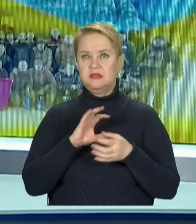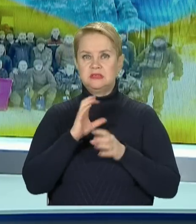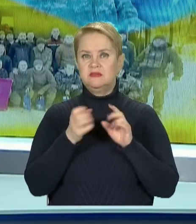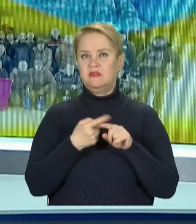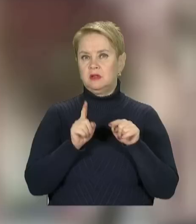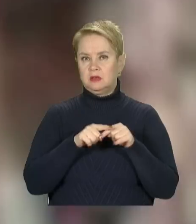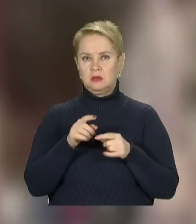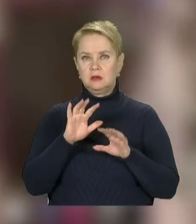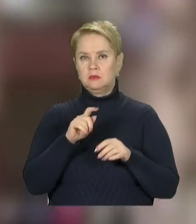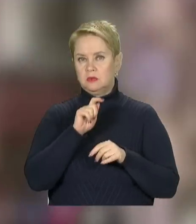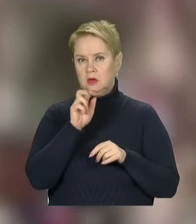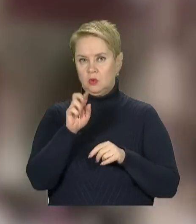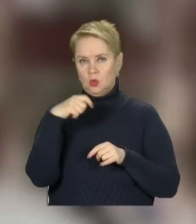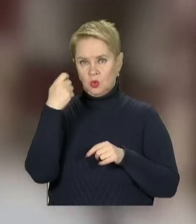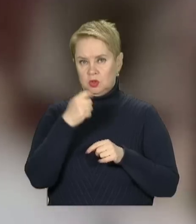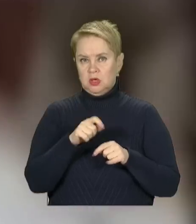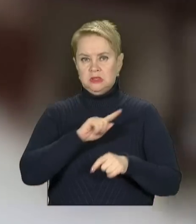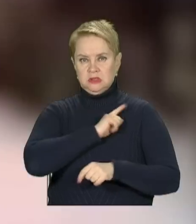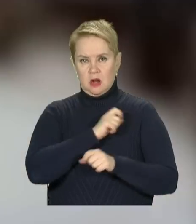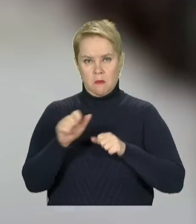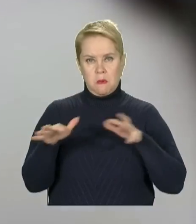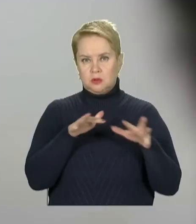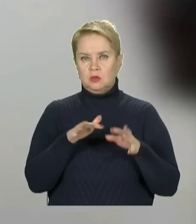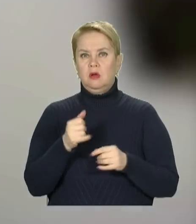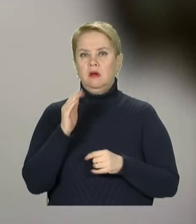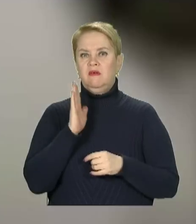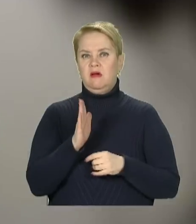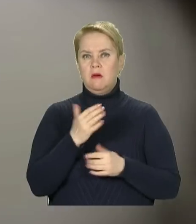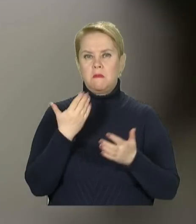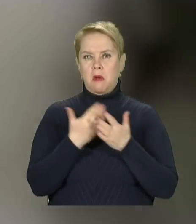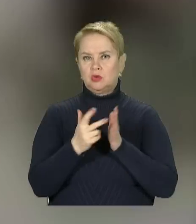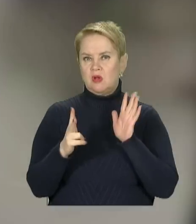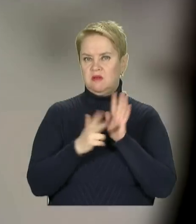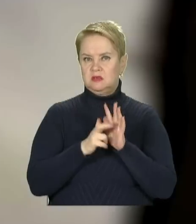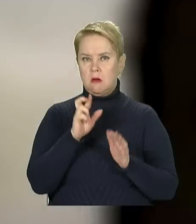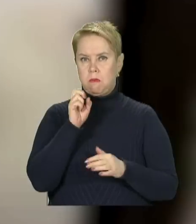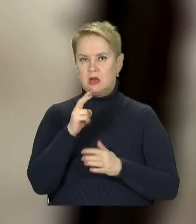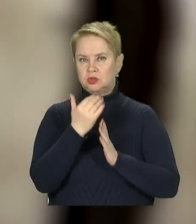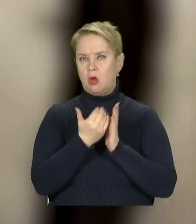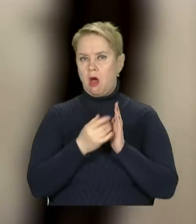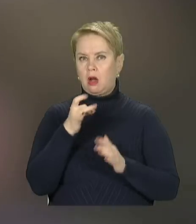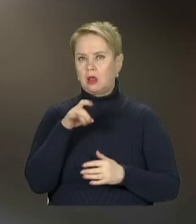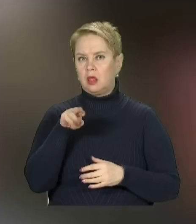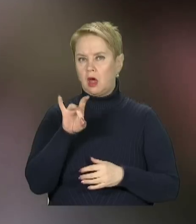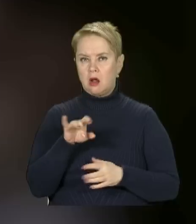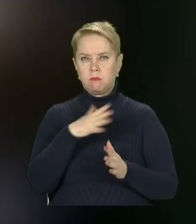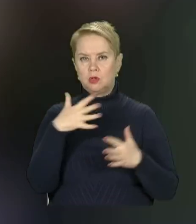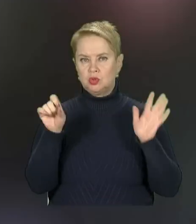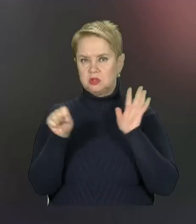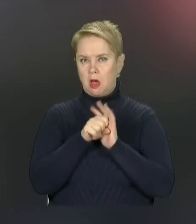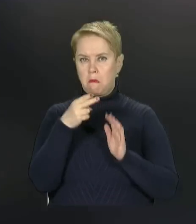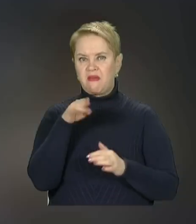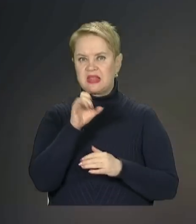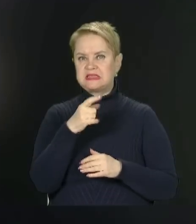світ. В країні сталося декілька потужних землетрусів магнітудою майже 8 балів за шкалою Ріхтера. Найбільше загиблих у